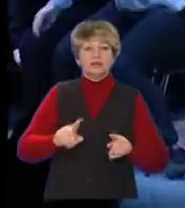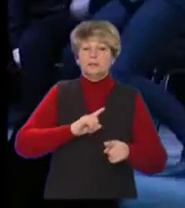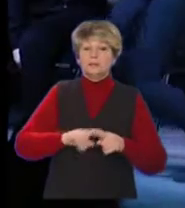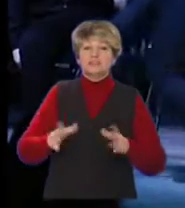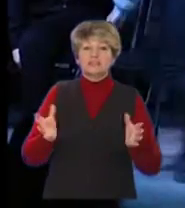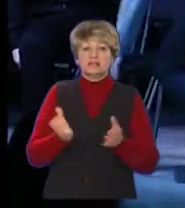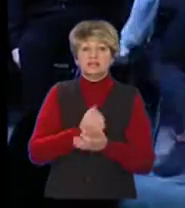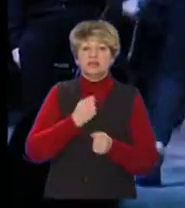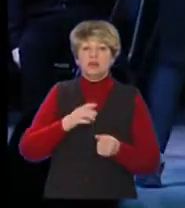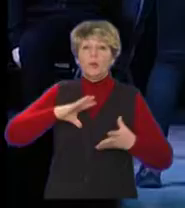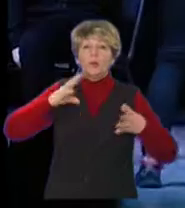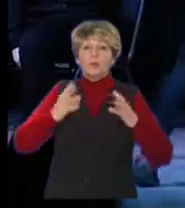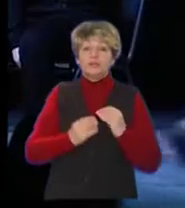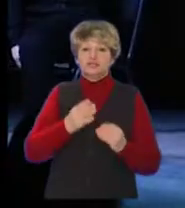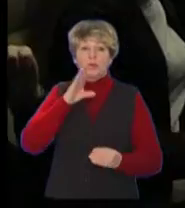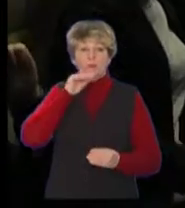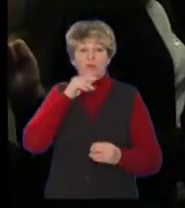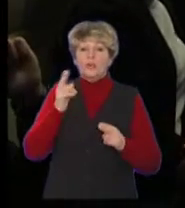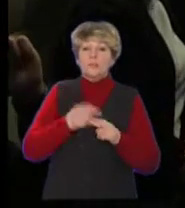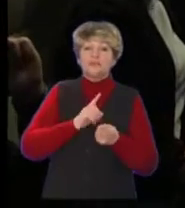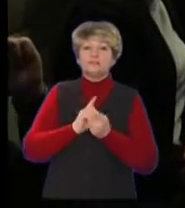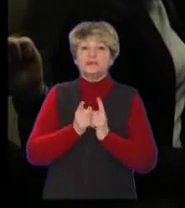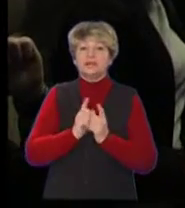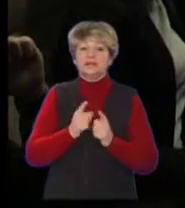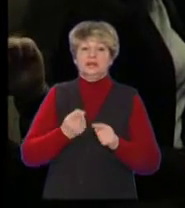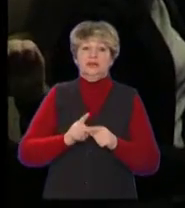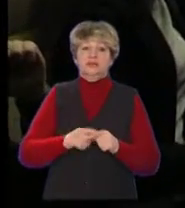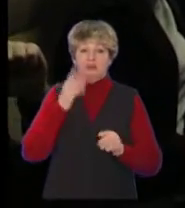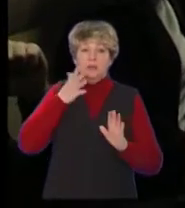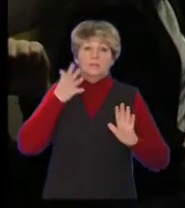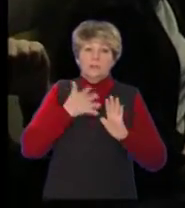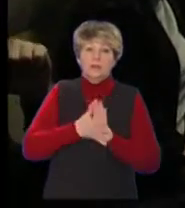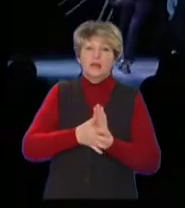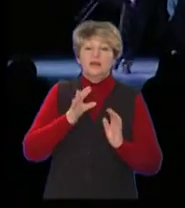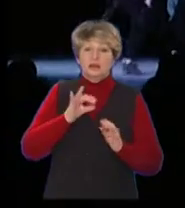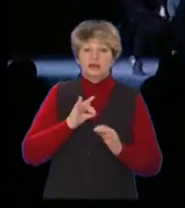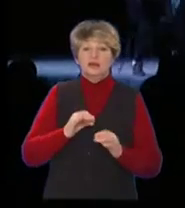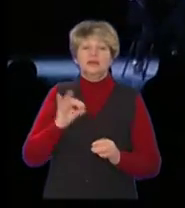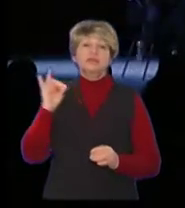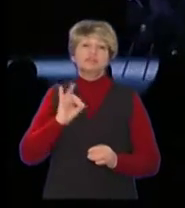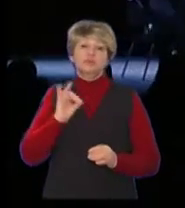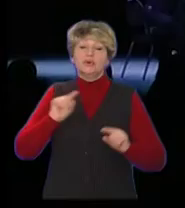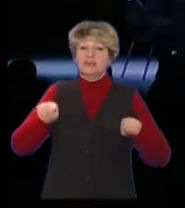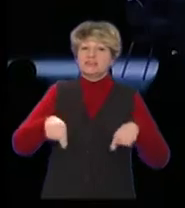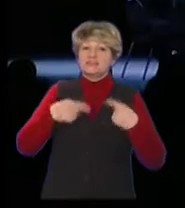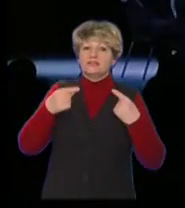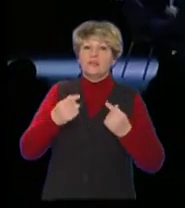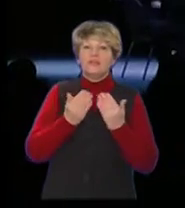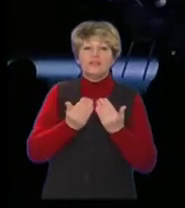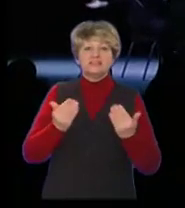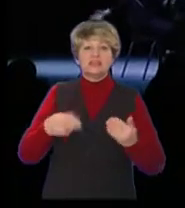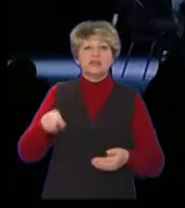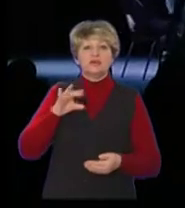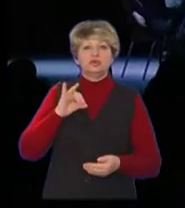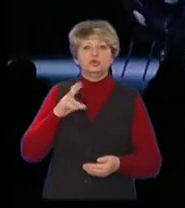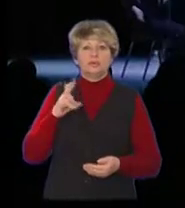швидко знайшли спільну мову один з одним, без перекладачів зрозуміли зауваження постановника та глибоко перейнялись історію створення вистави